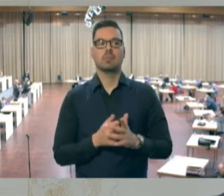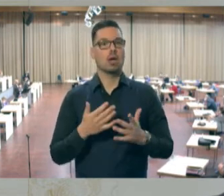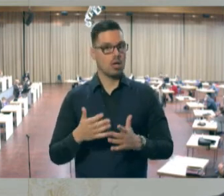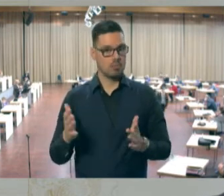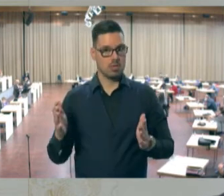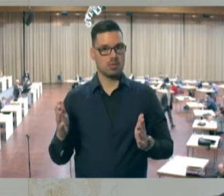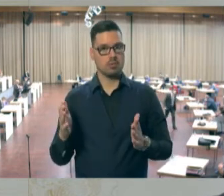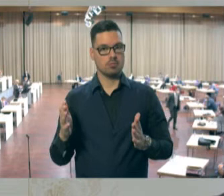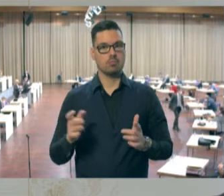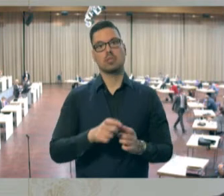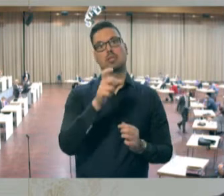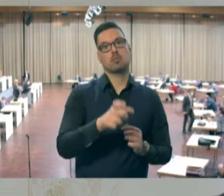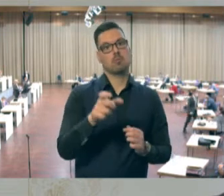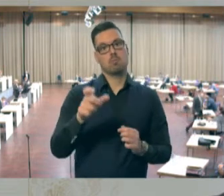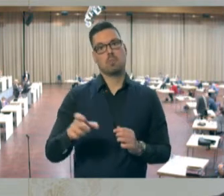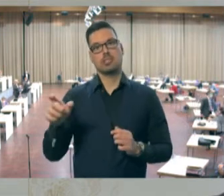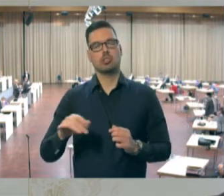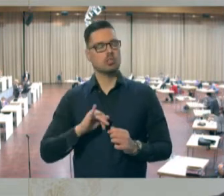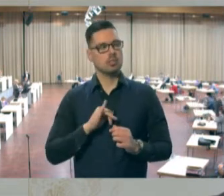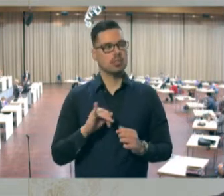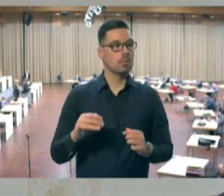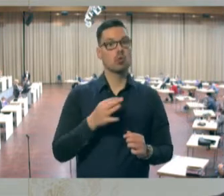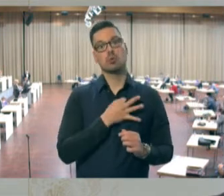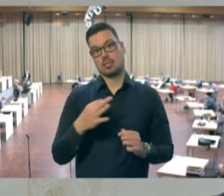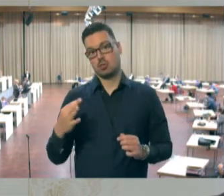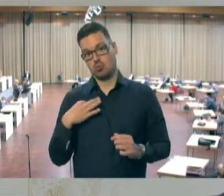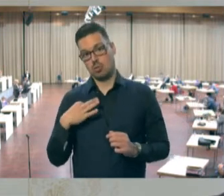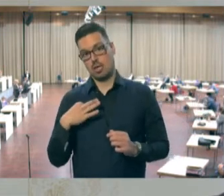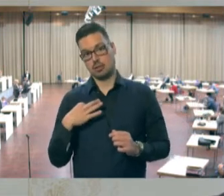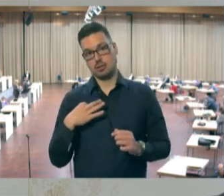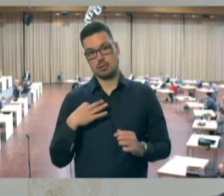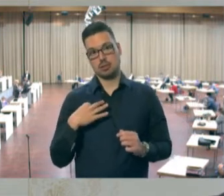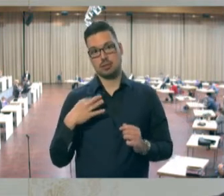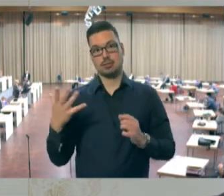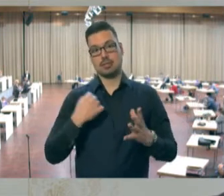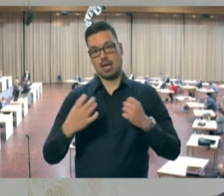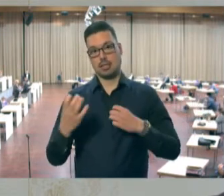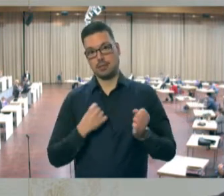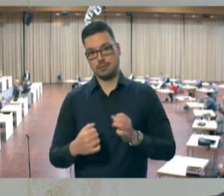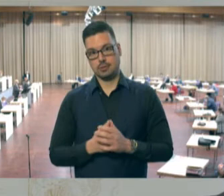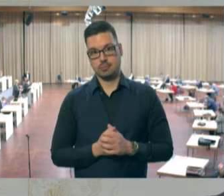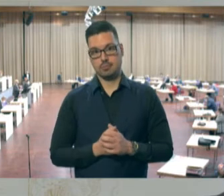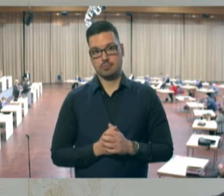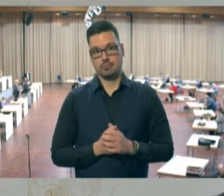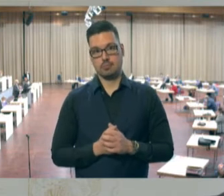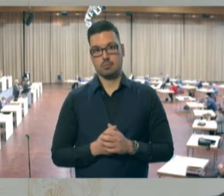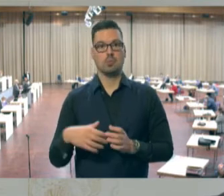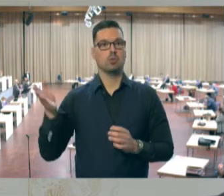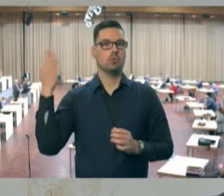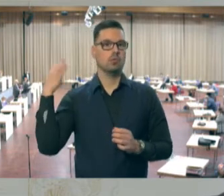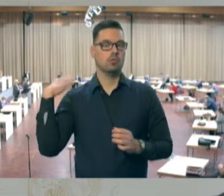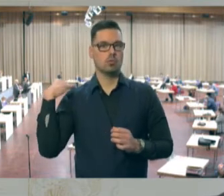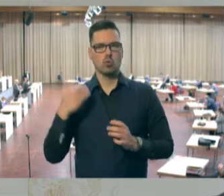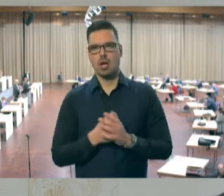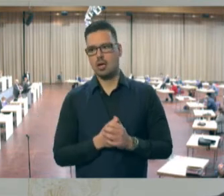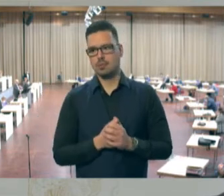Aber der Mensch hat auch immer schon von der Gesundheit her Angriffe erlebt. Das waren früher, wer